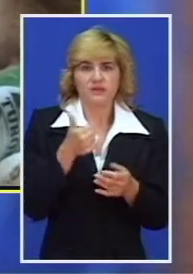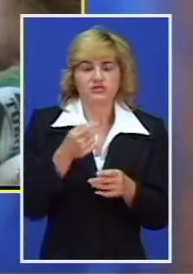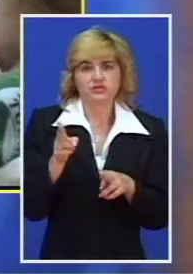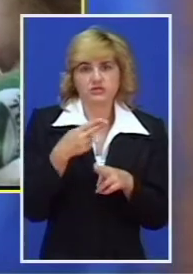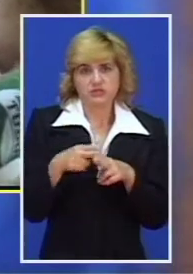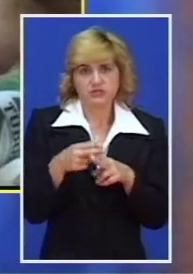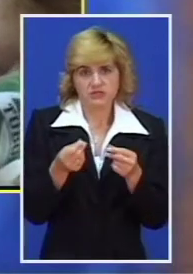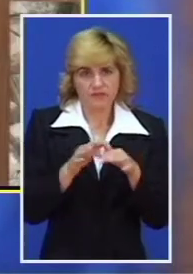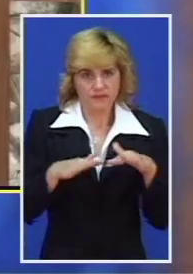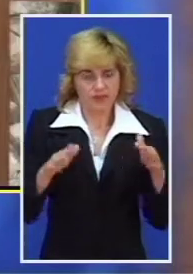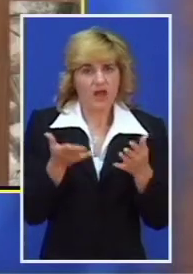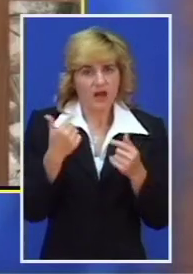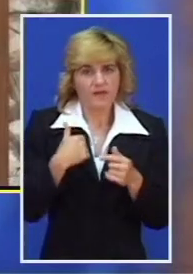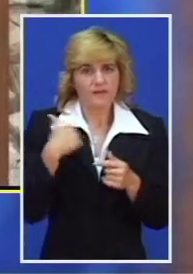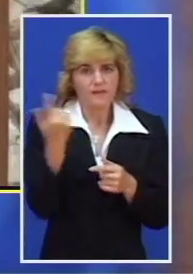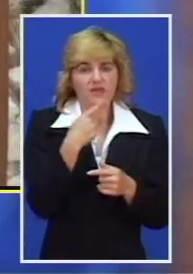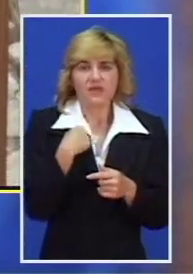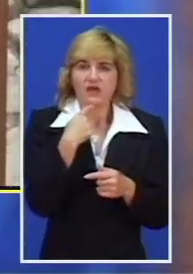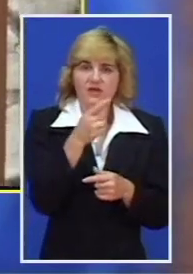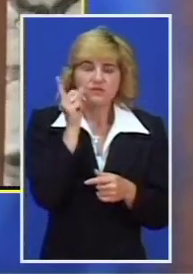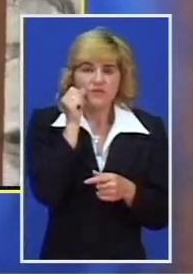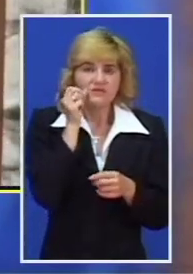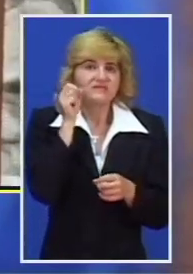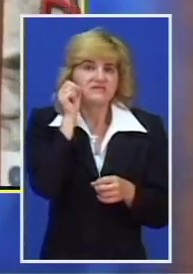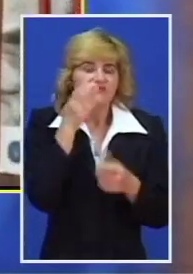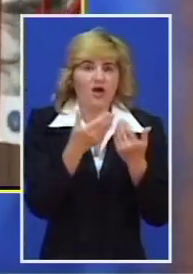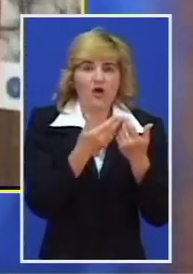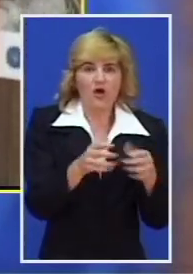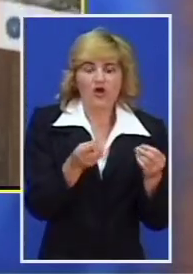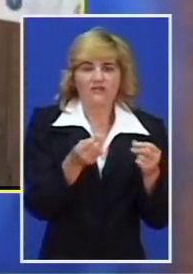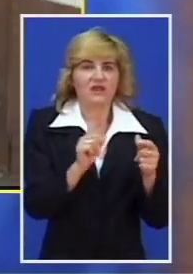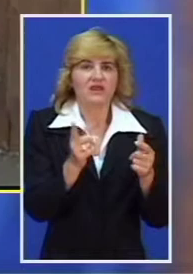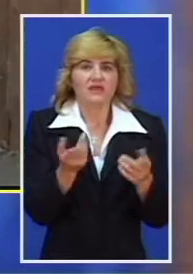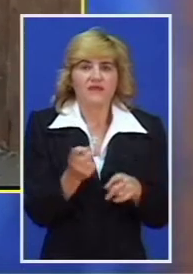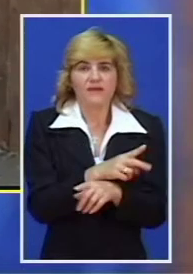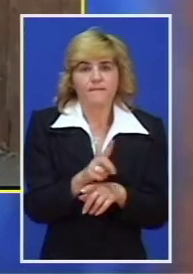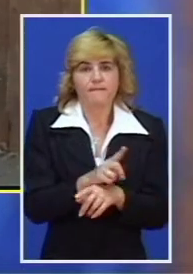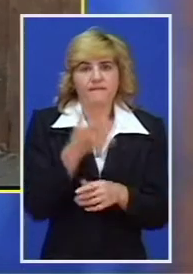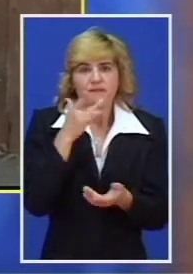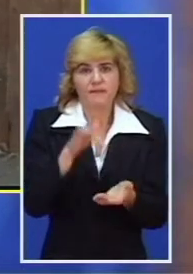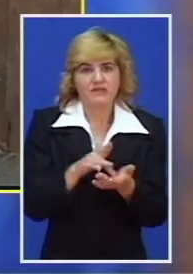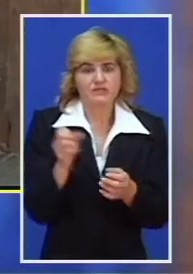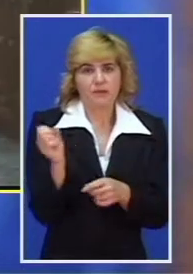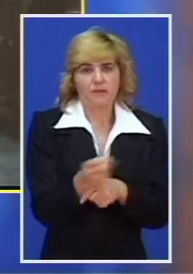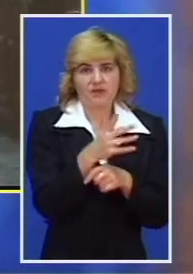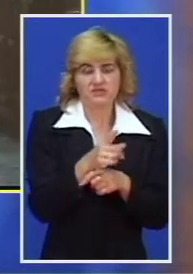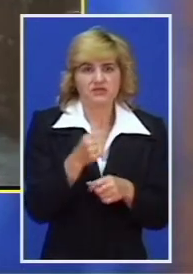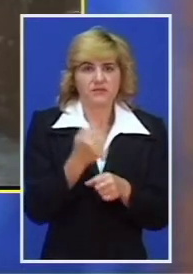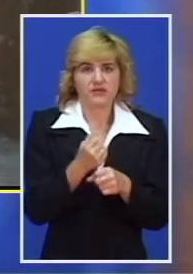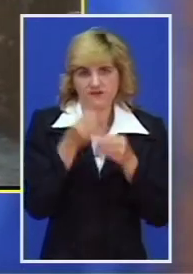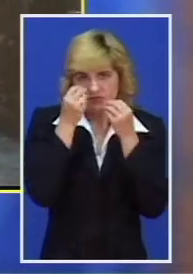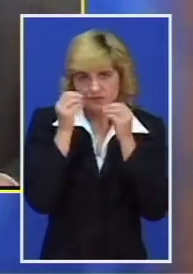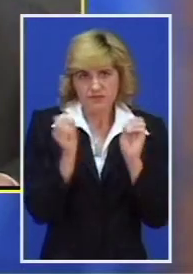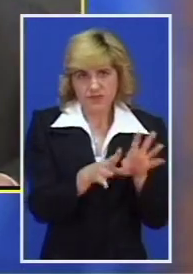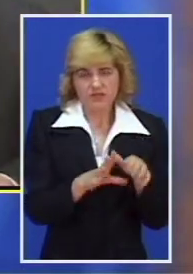ali mi skrećemo pažnju građanima da svaki otvor, rupa, jarak ili njiva nije prostor za bacanje smeća i stvaranje divlje deponije.